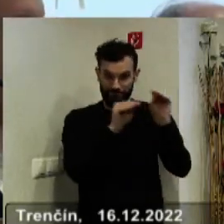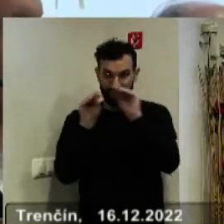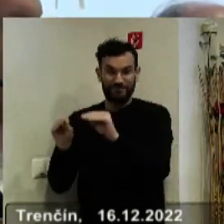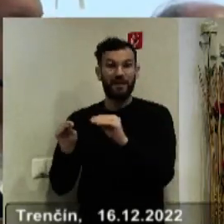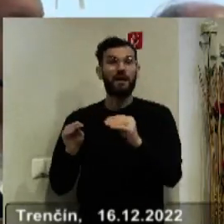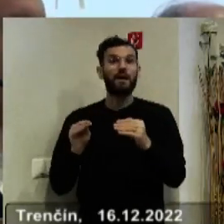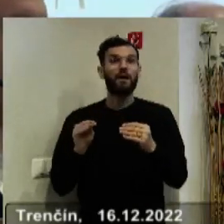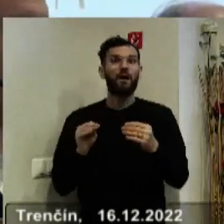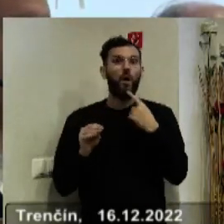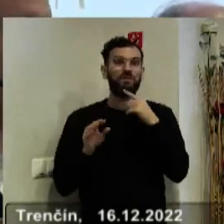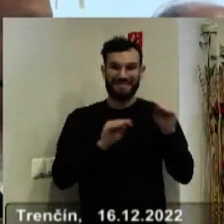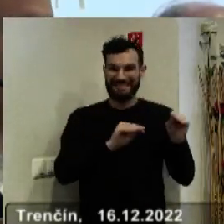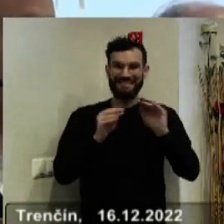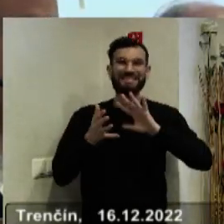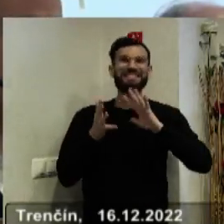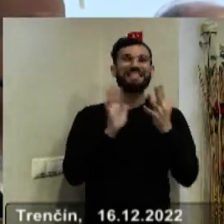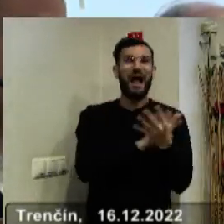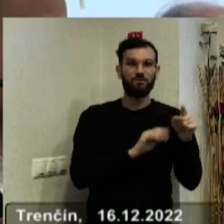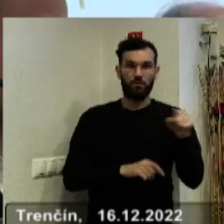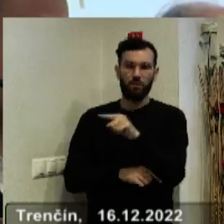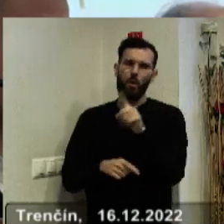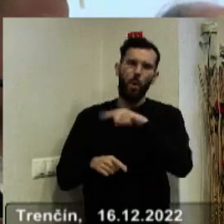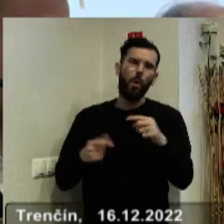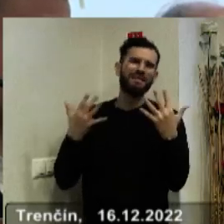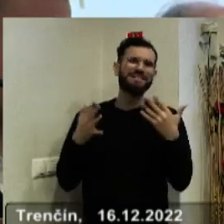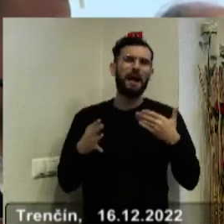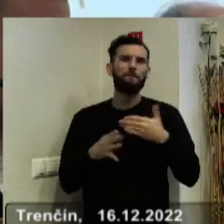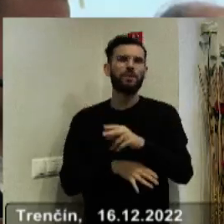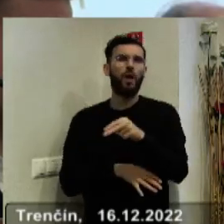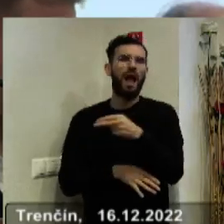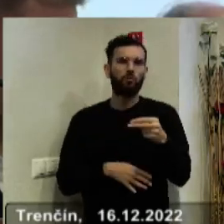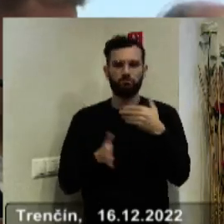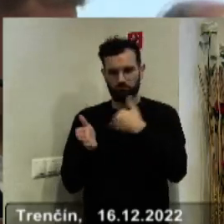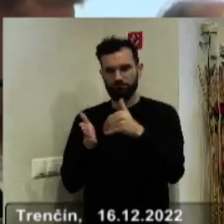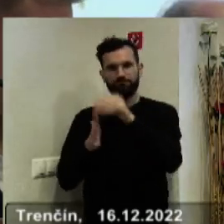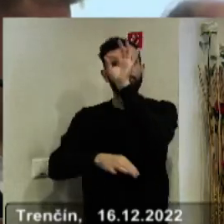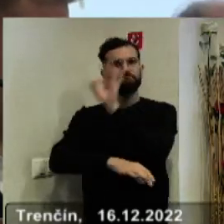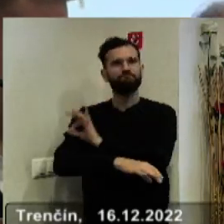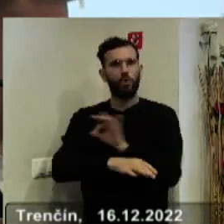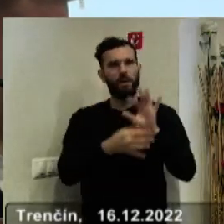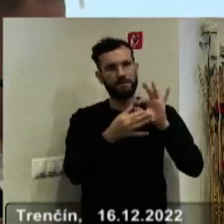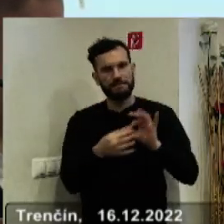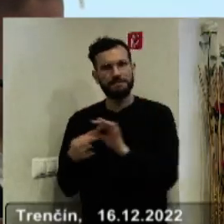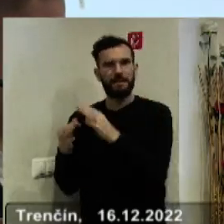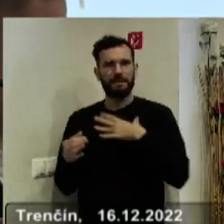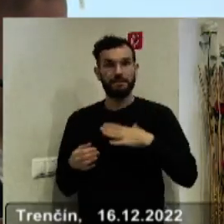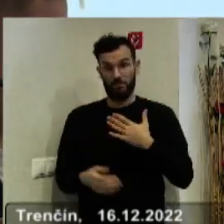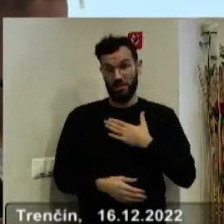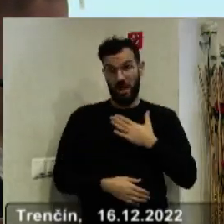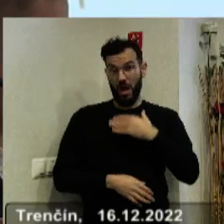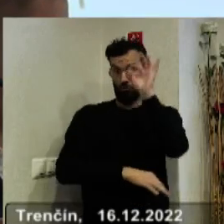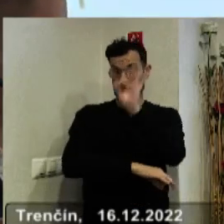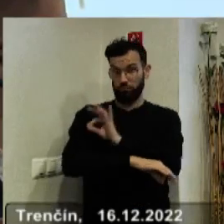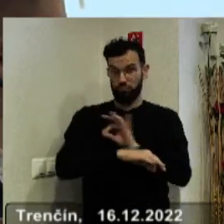plánu spravodlivých transformácie zhruba vo výške 10 miliónov eur na pokračovanie tohto projektu, ktorý je teda naším